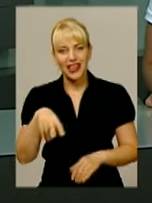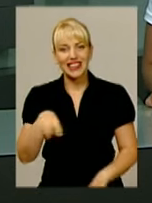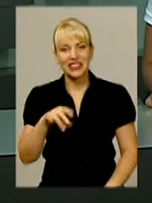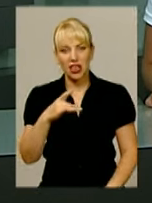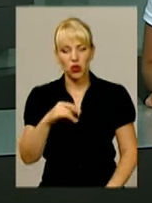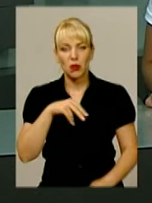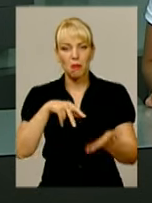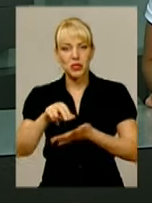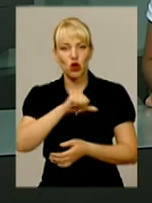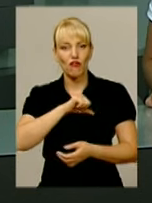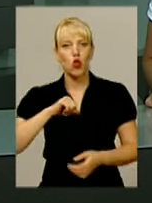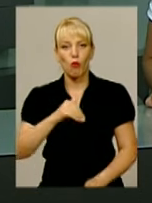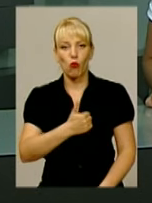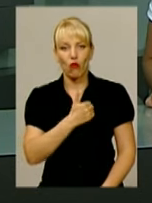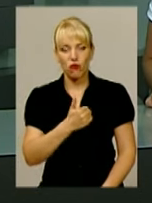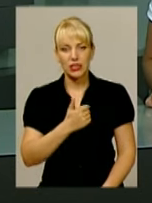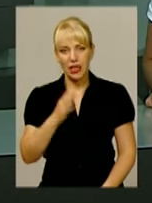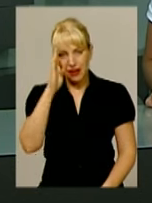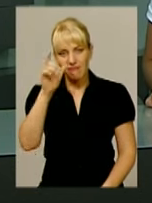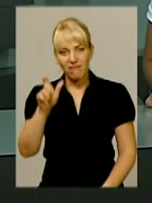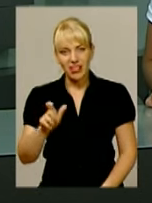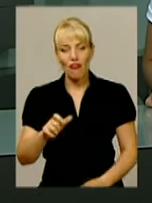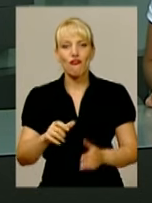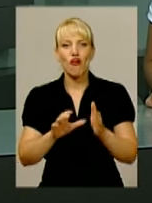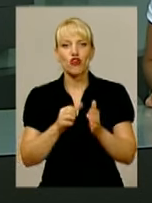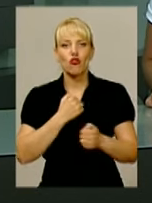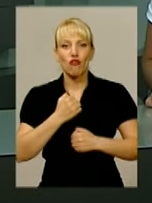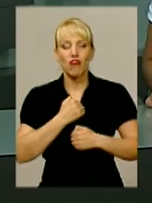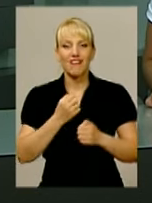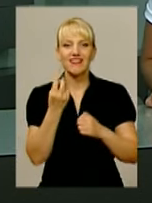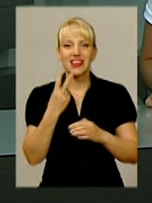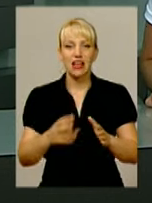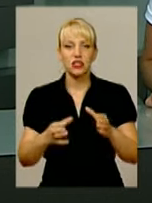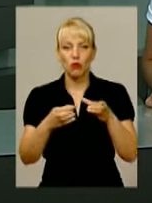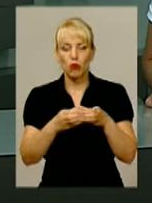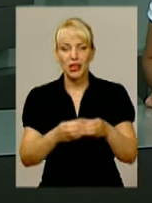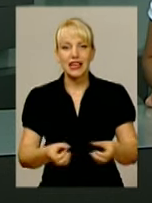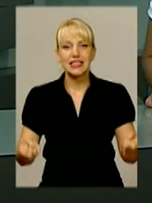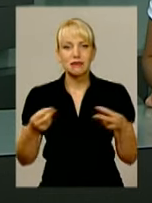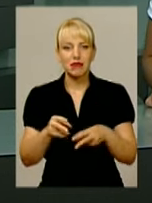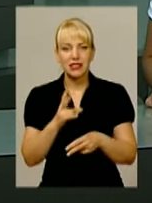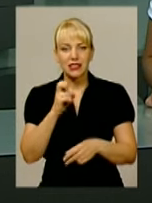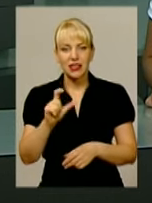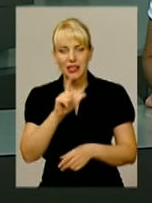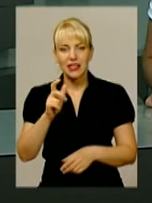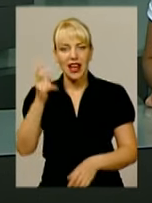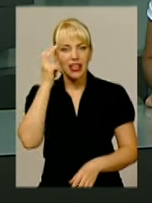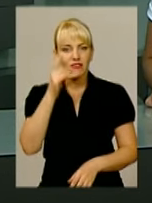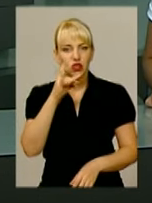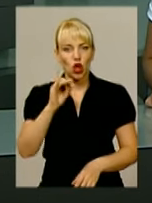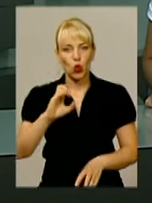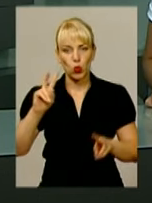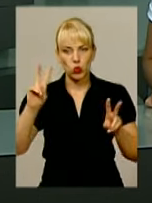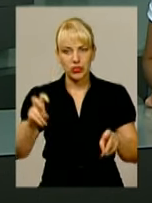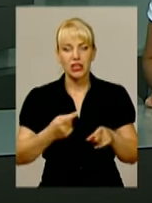війська добровольцем. Він воював в 12-му батальйоні спецпризначення «Київська Русь». Загинув 26